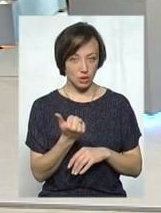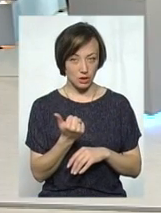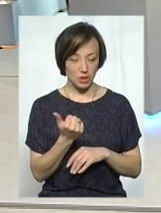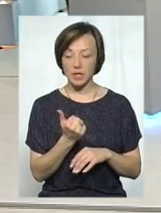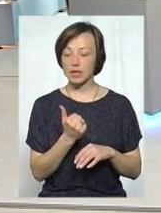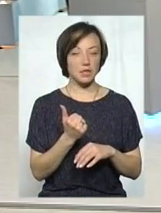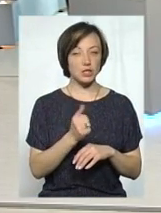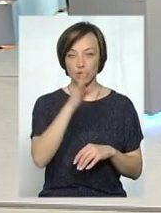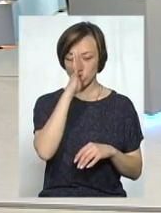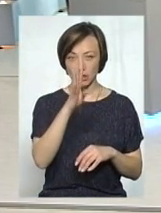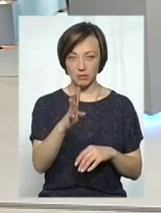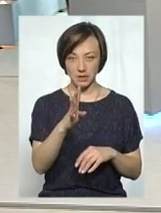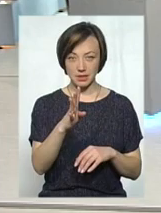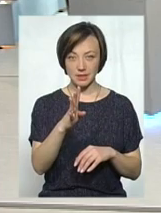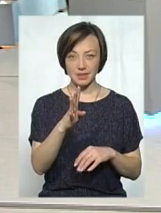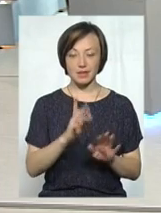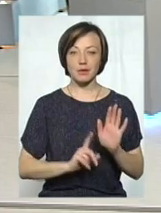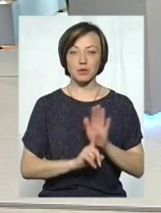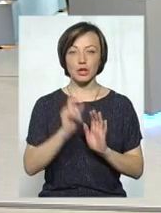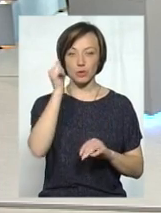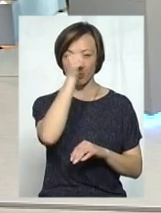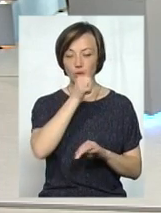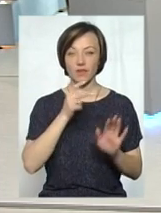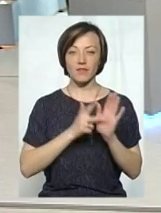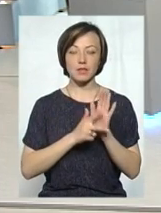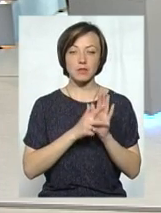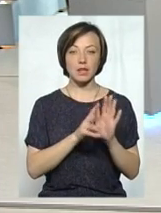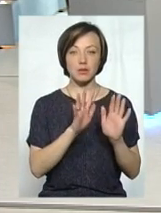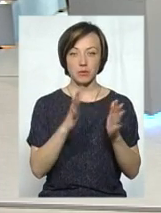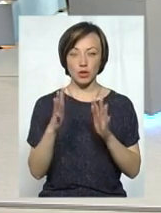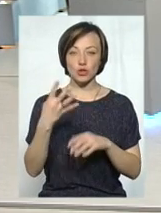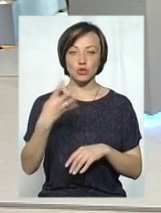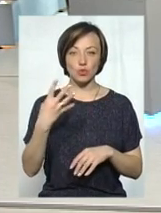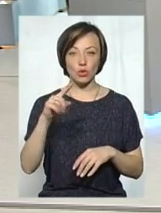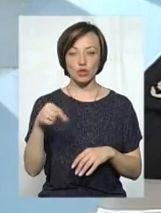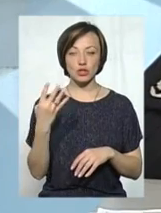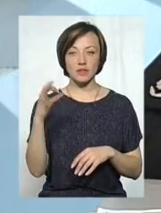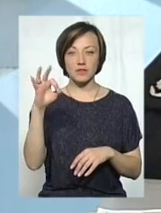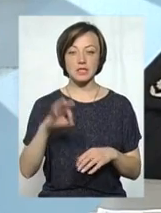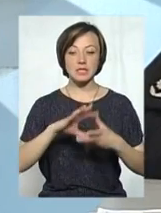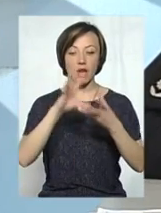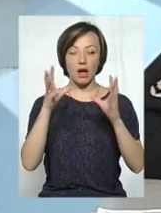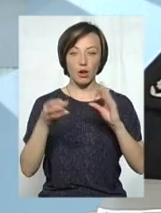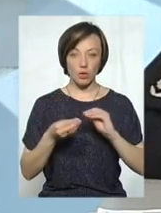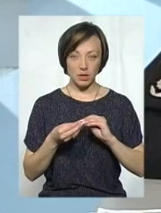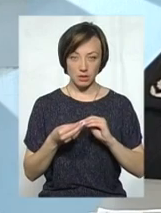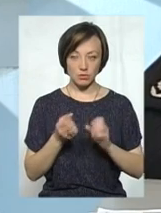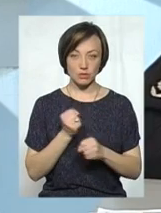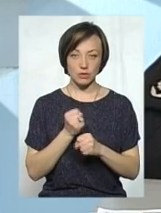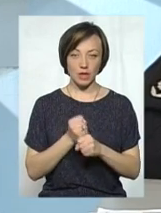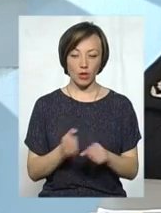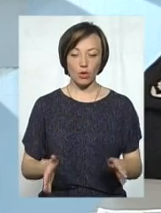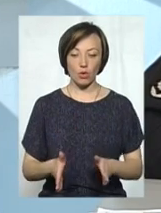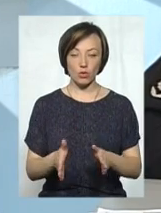Ні, за 4 місяці. За 4 місяці. З початку року це 80 пригод або 44% від згальної кількості скоєних